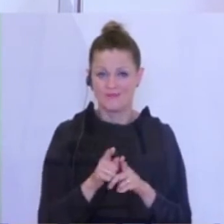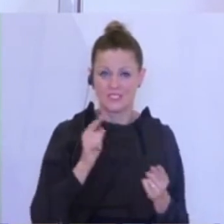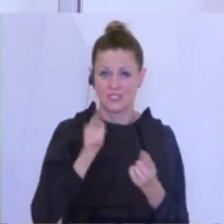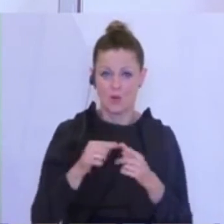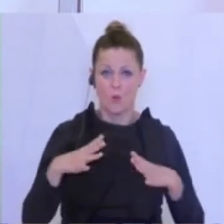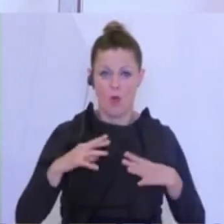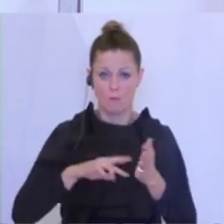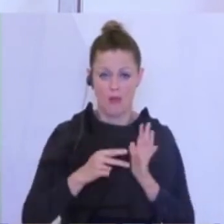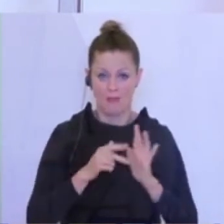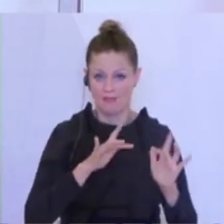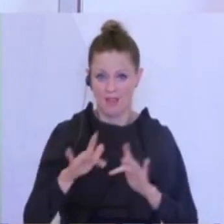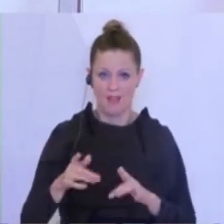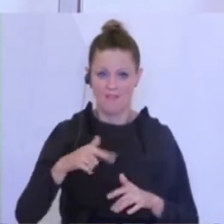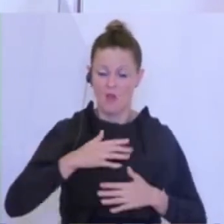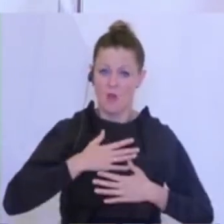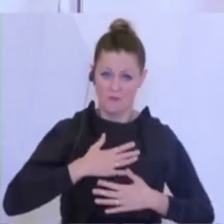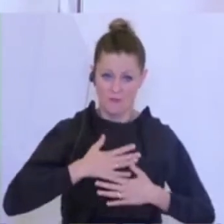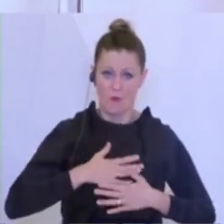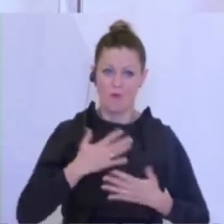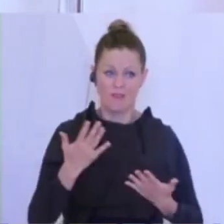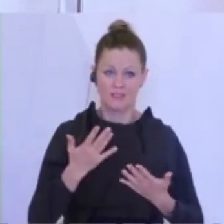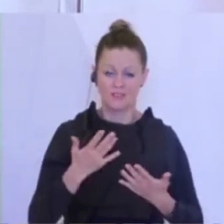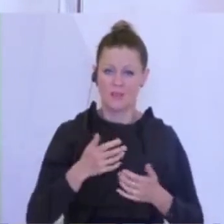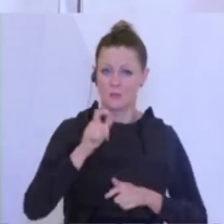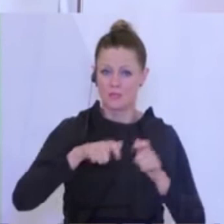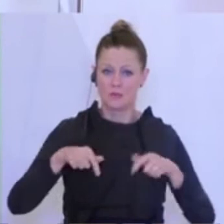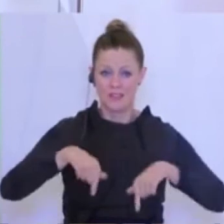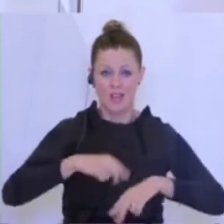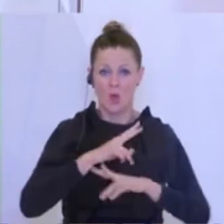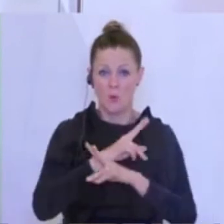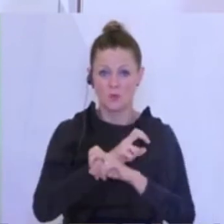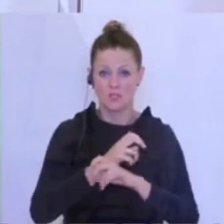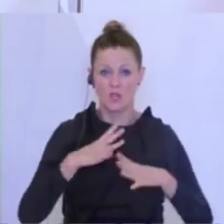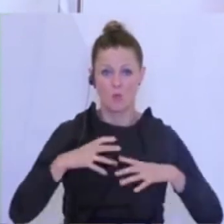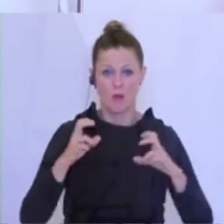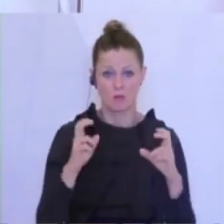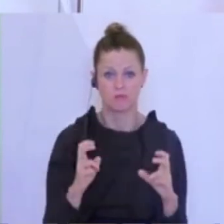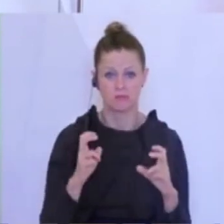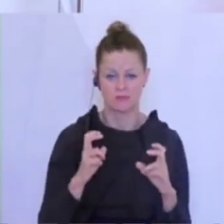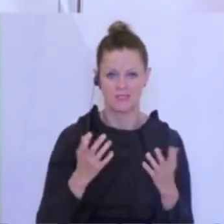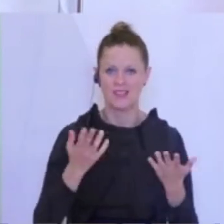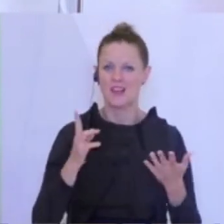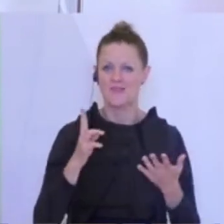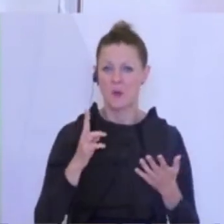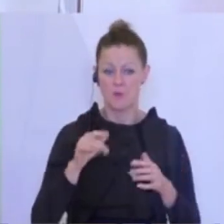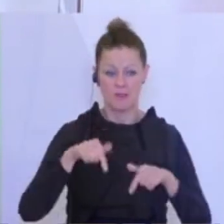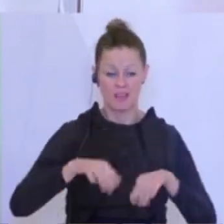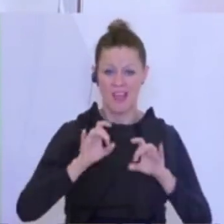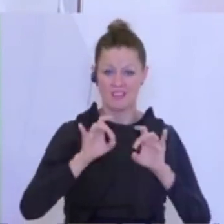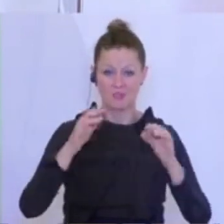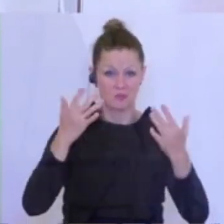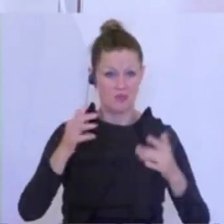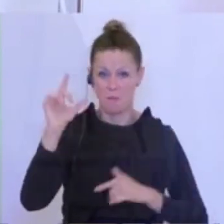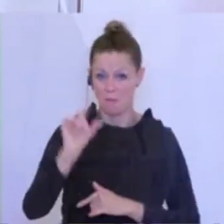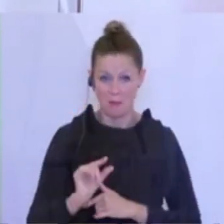Wir sind grundsätzlich einmal froh über jeden, der seinen Urlaub in Österreich verbringt. Zum einen, weil wir sehr niedrige Infektionszahlen haben